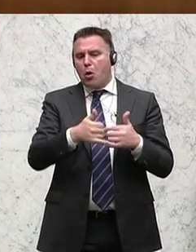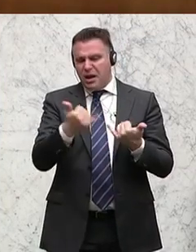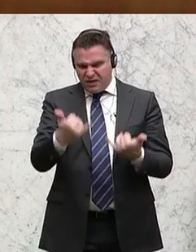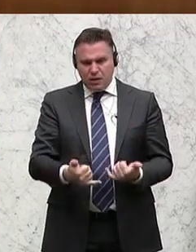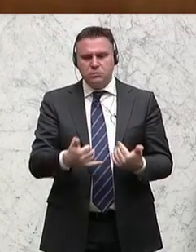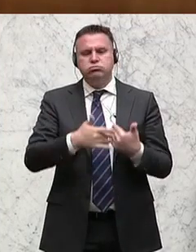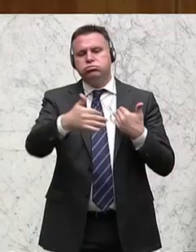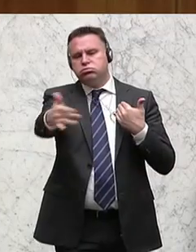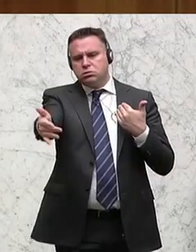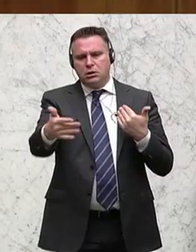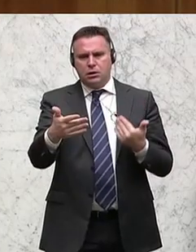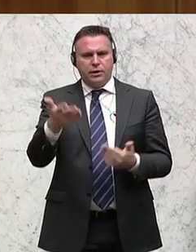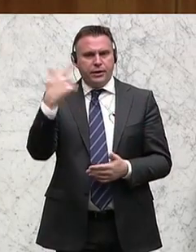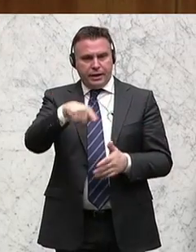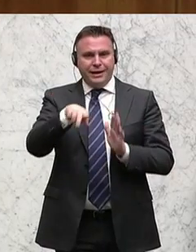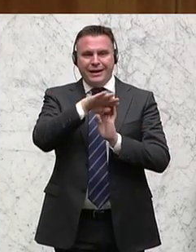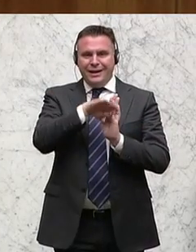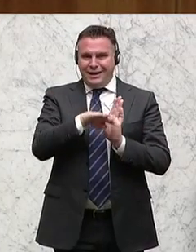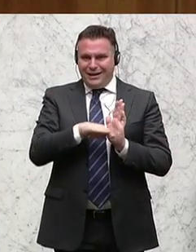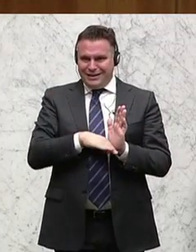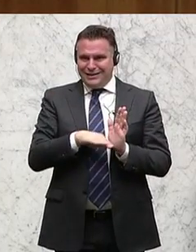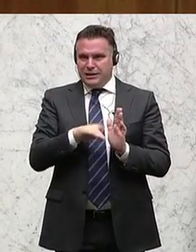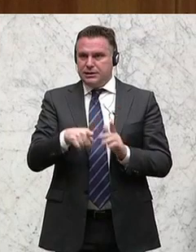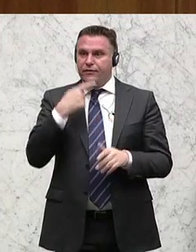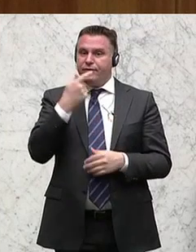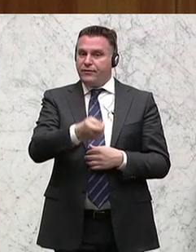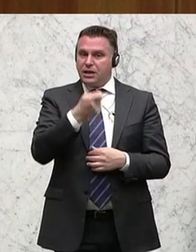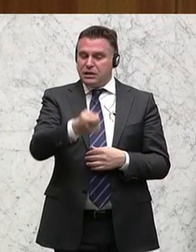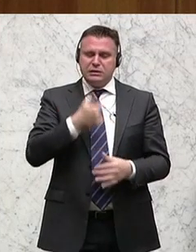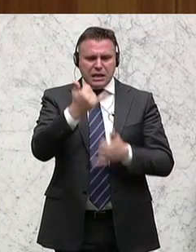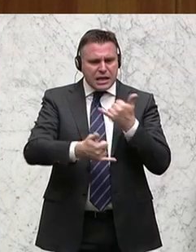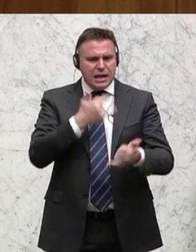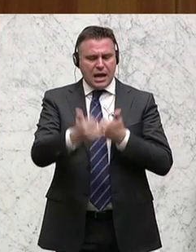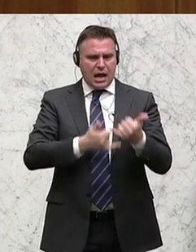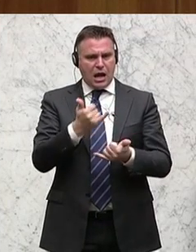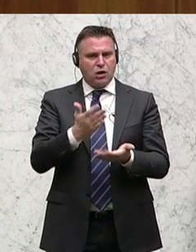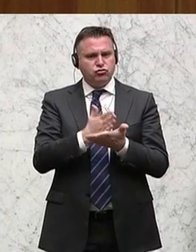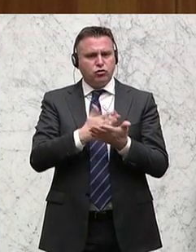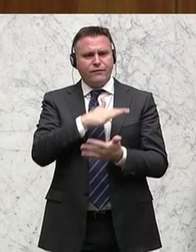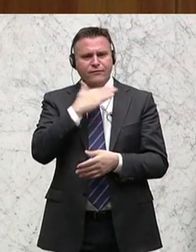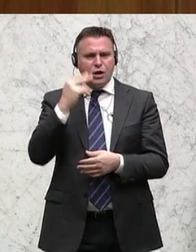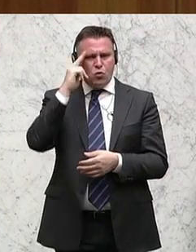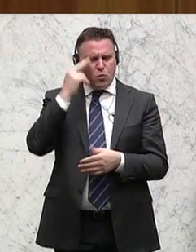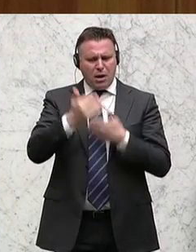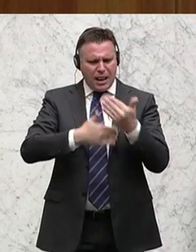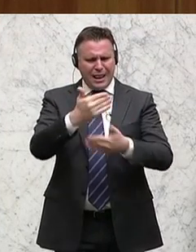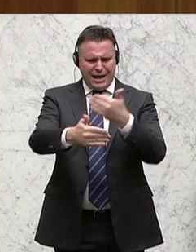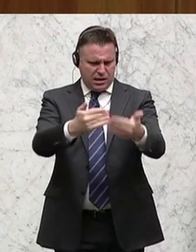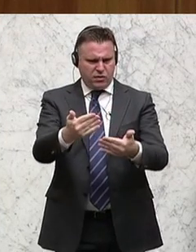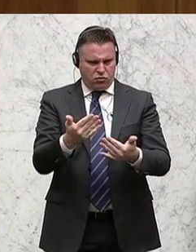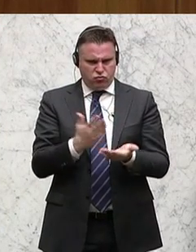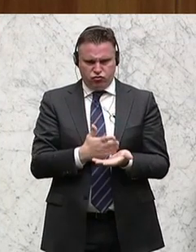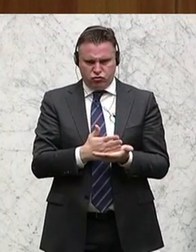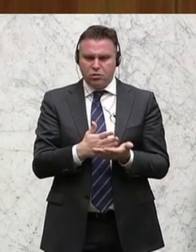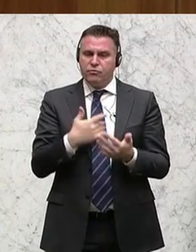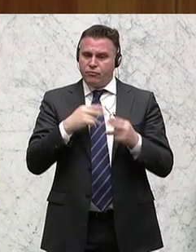Ich glaube auch nicht, dass es jemals ein Gesetz gegeben hat, wo man sich über seine Finanzierung über einige Jahre hinaus so viele Gedanken gemacht hat wie hier. Ich kann nur sagen, ich bin